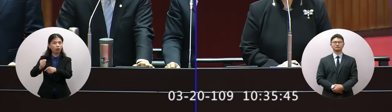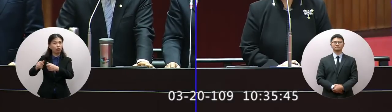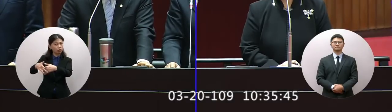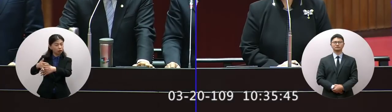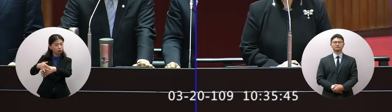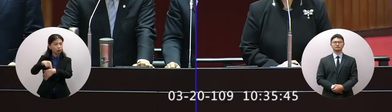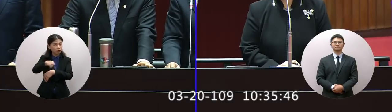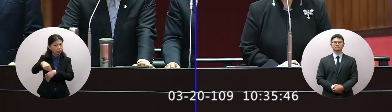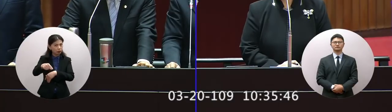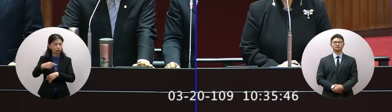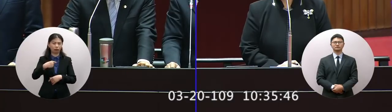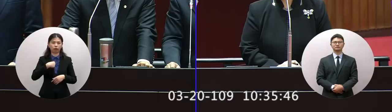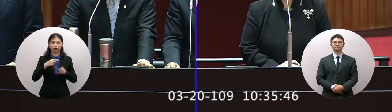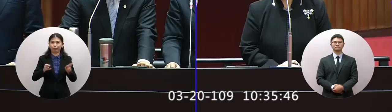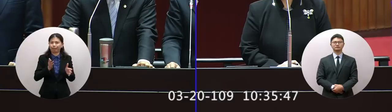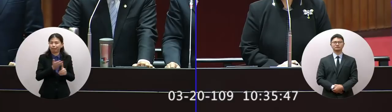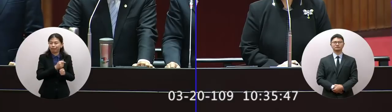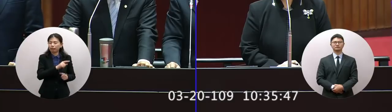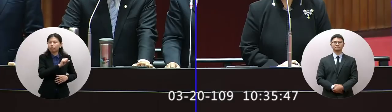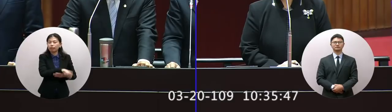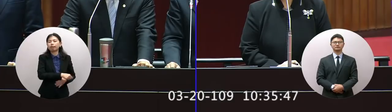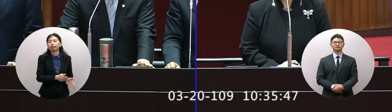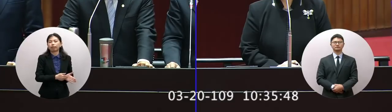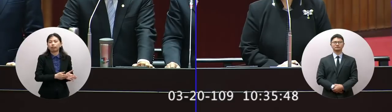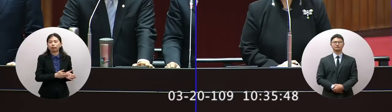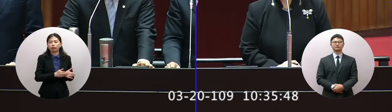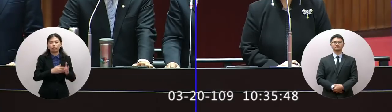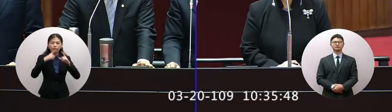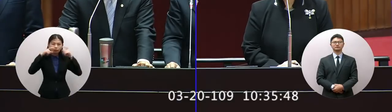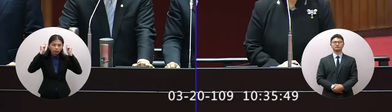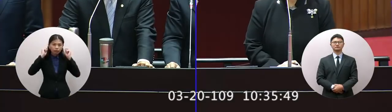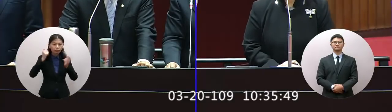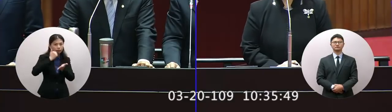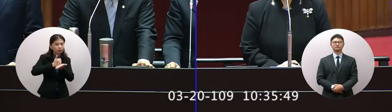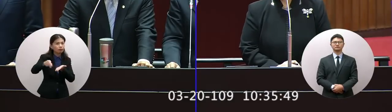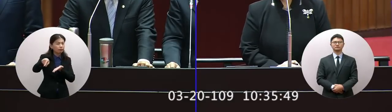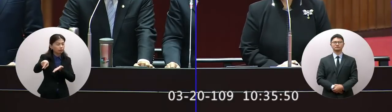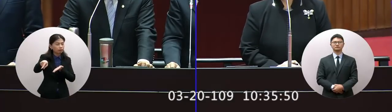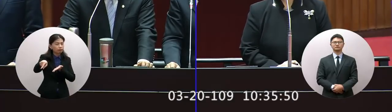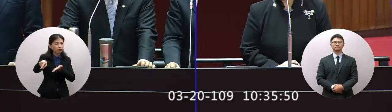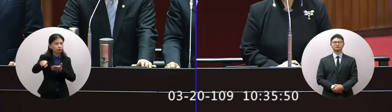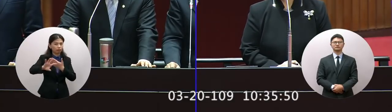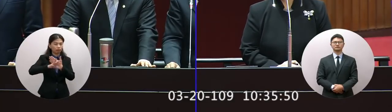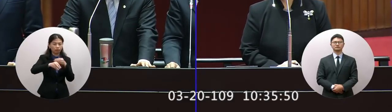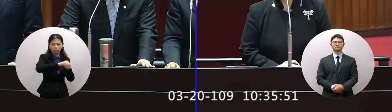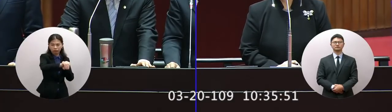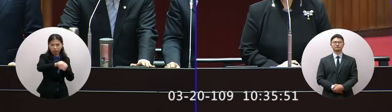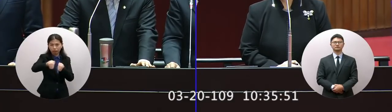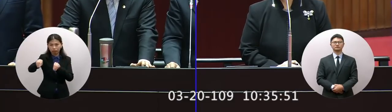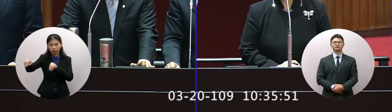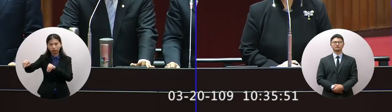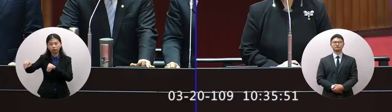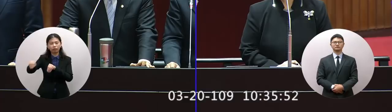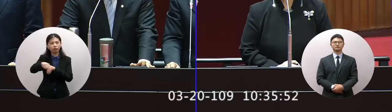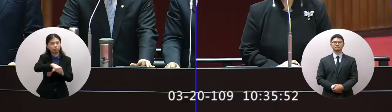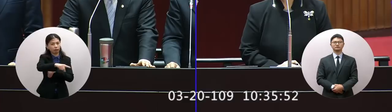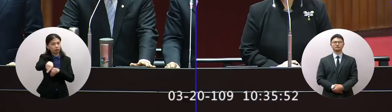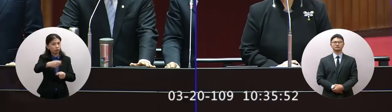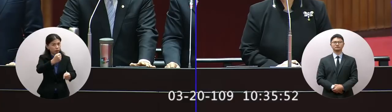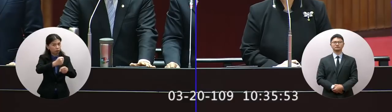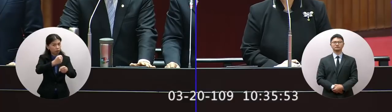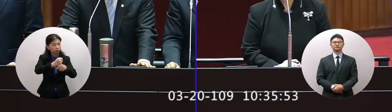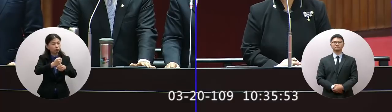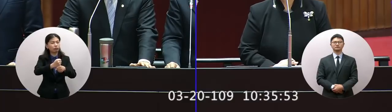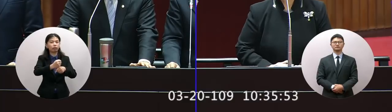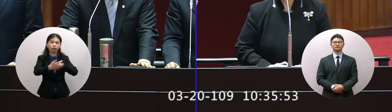我們的支援中心的同意都有送出外館這裡外館我們的當年工作人